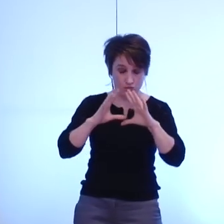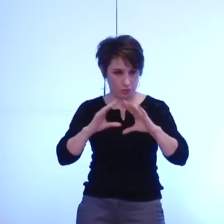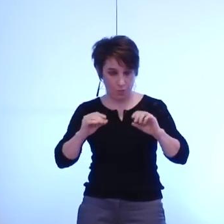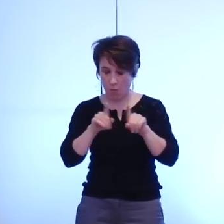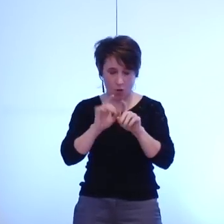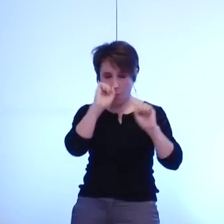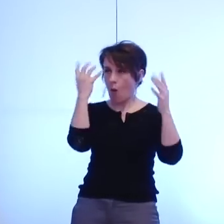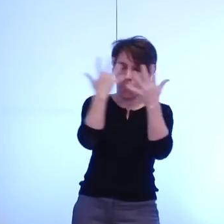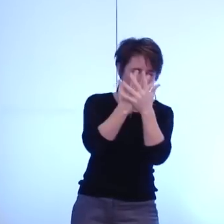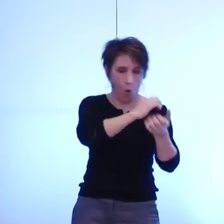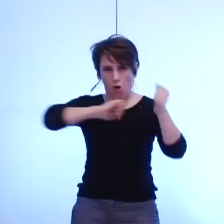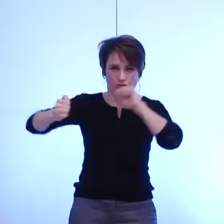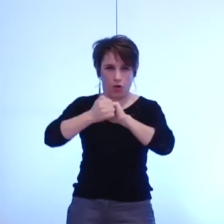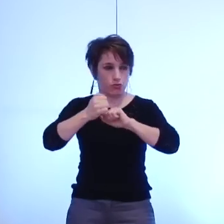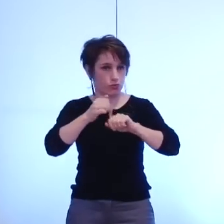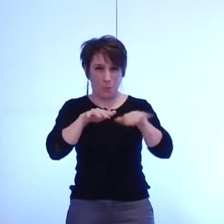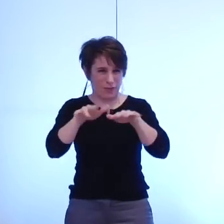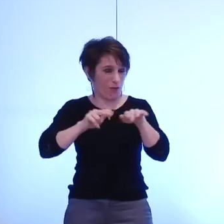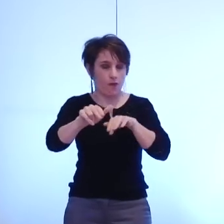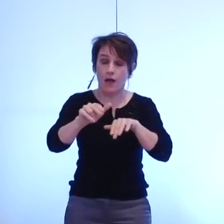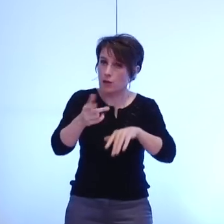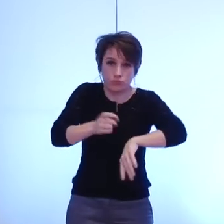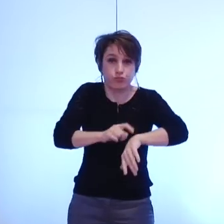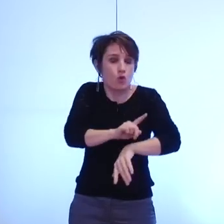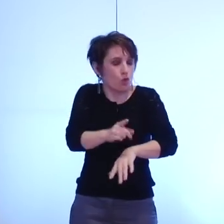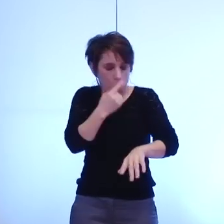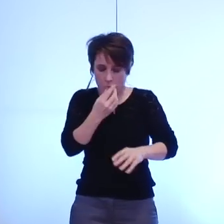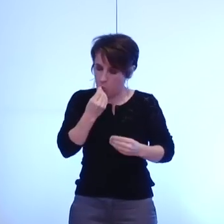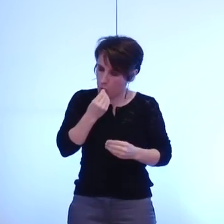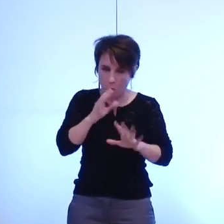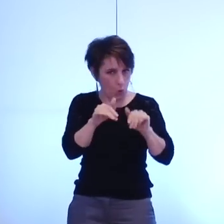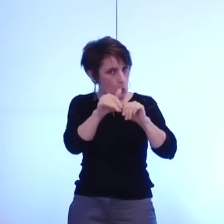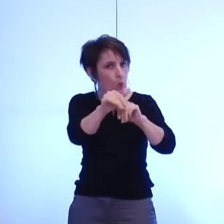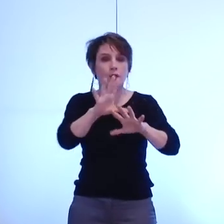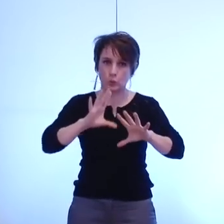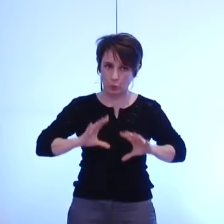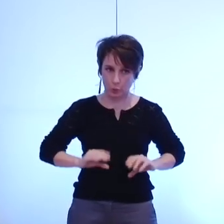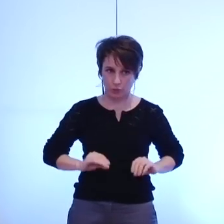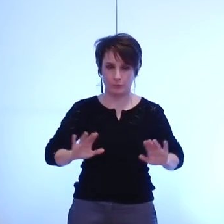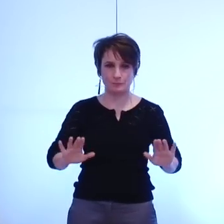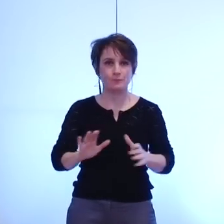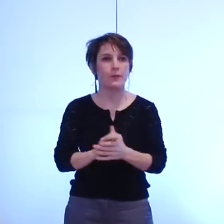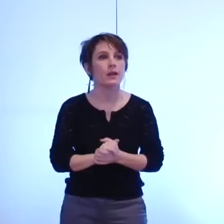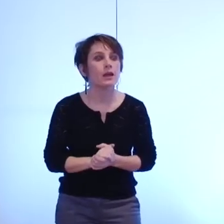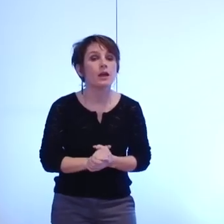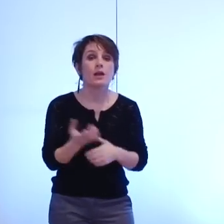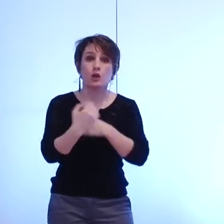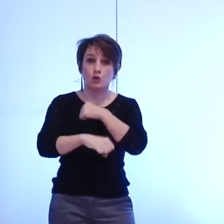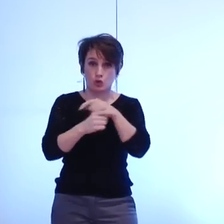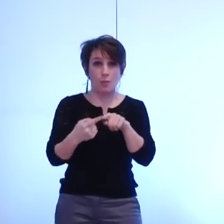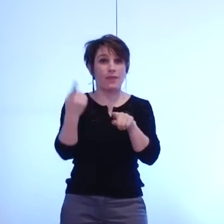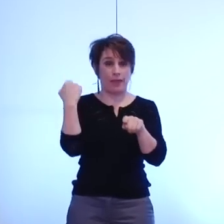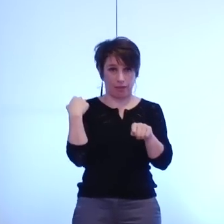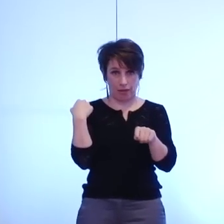gouvernance des déplacements nous avons la semaine dernière assisté